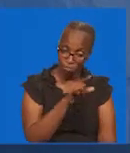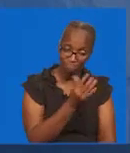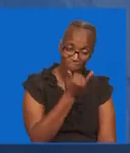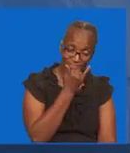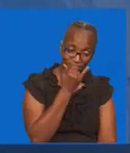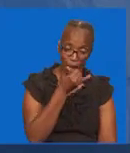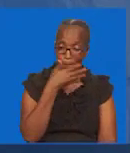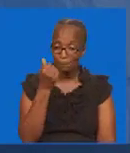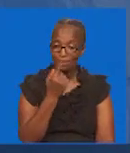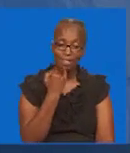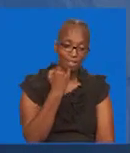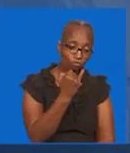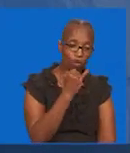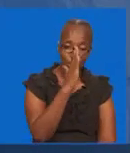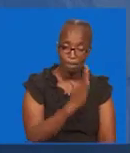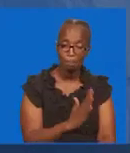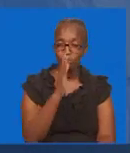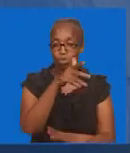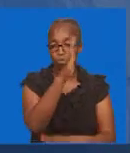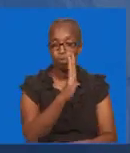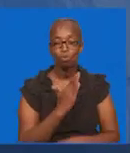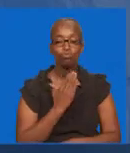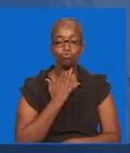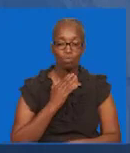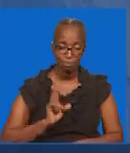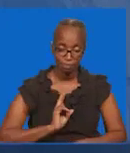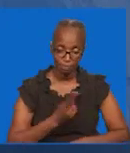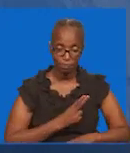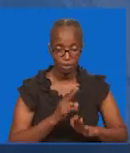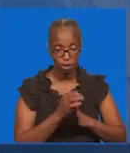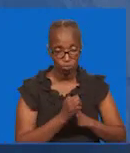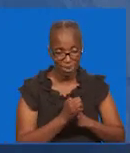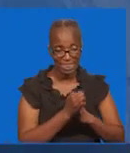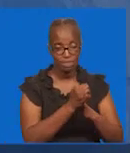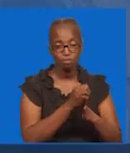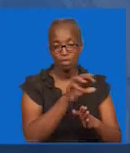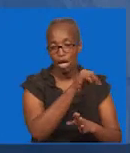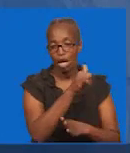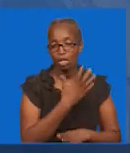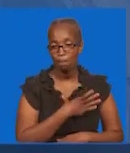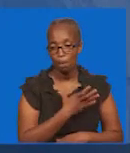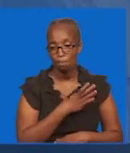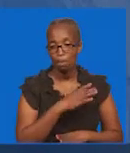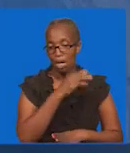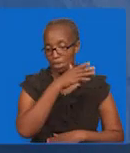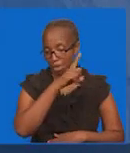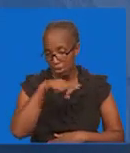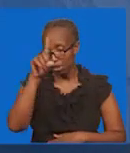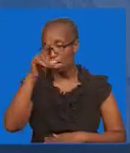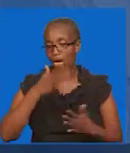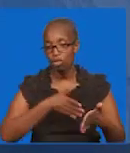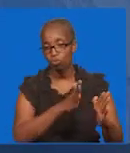ya kwamba pia Utawakumiwa Kufu mungu wanaataka Tue makini Na tue watu wakuelekeza Wale wengine Mema